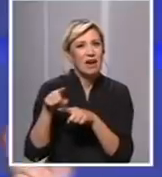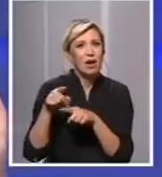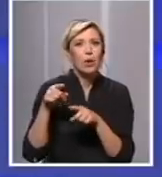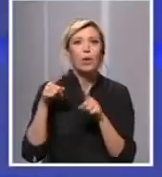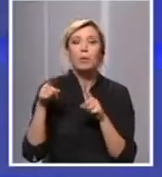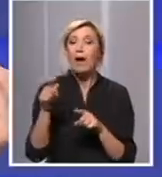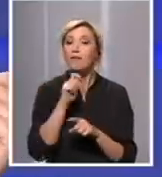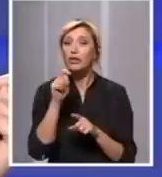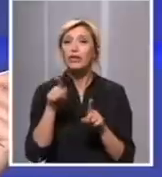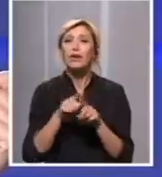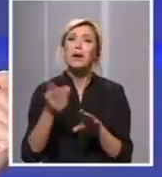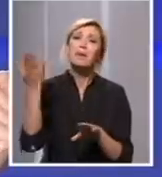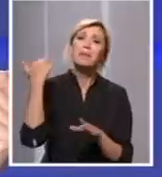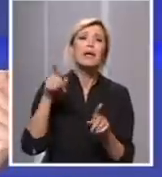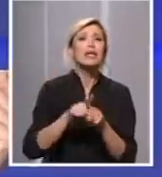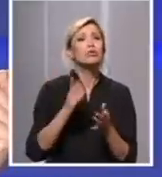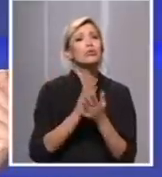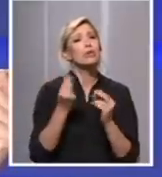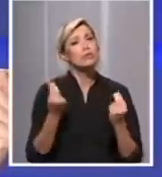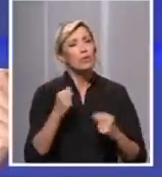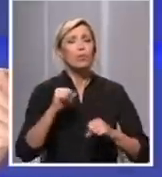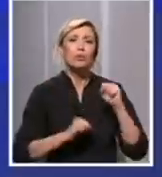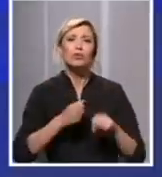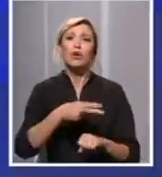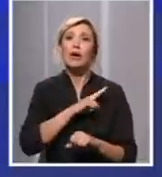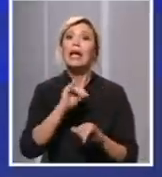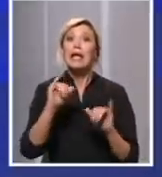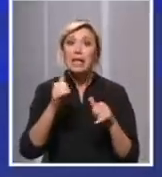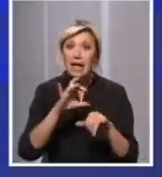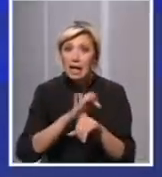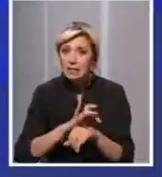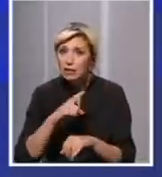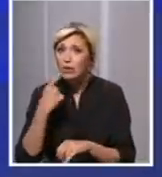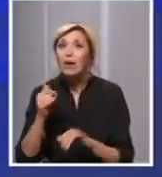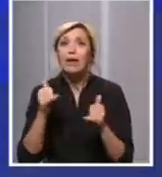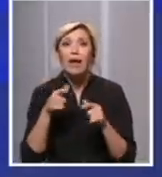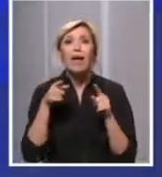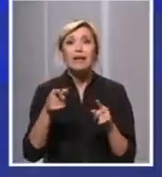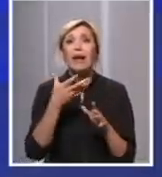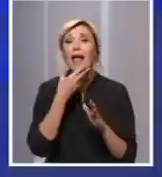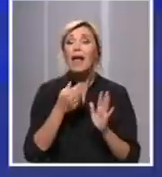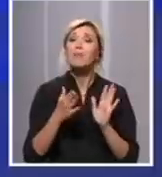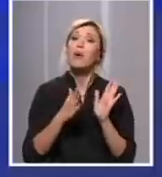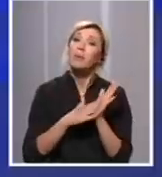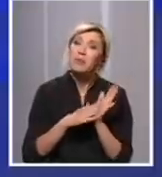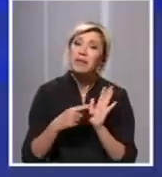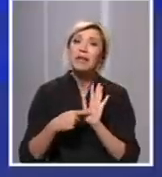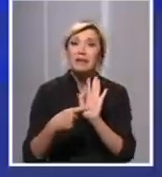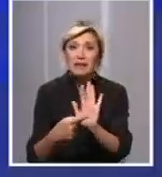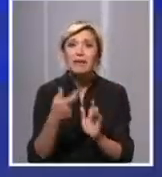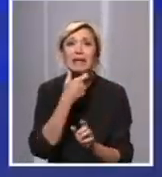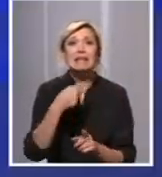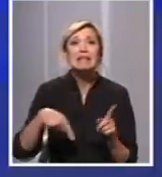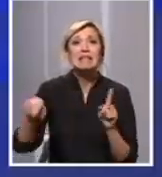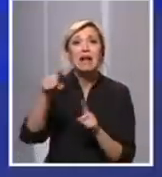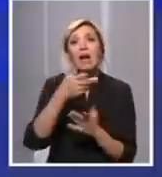i ranije to ste govorili. svojim primjerom nam pokazuju kako ove opšte mere koje su mnogi prihvatili kao, eto, kad nemamo